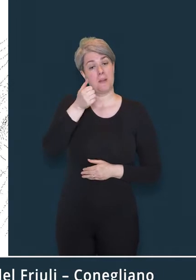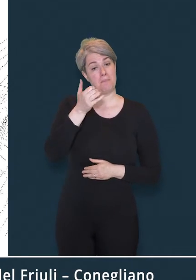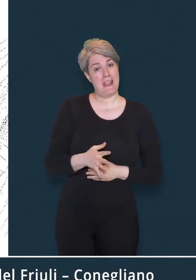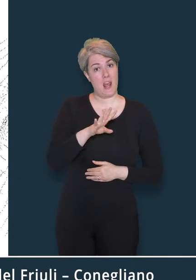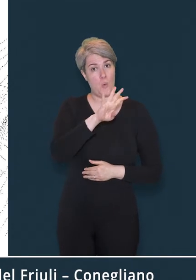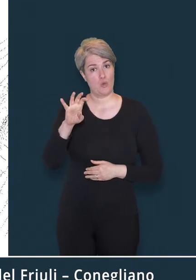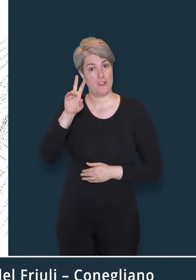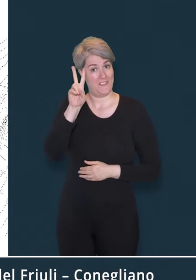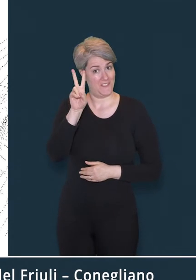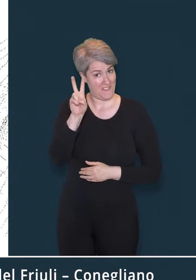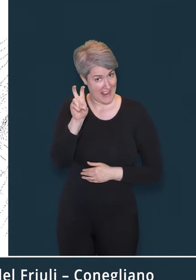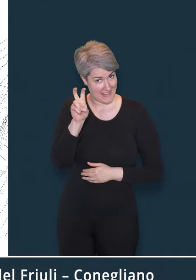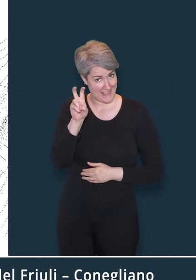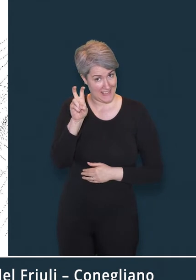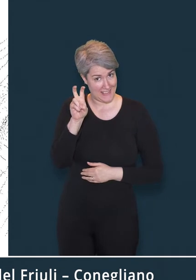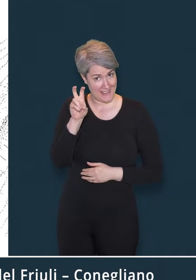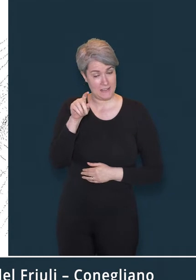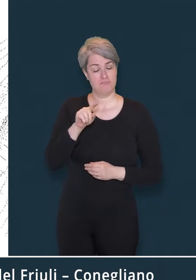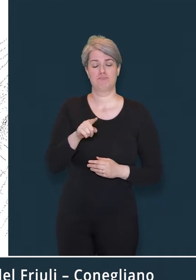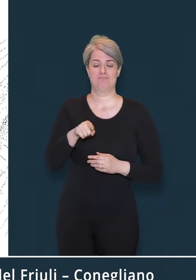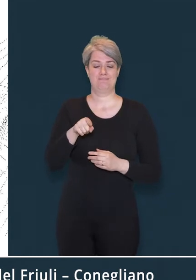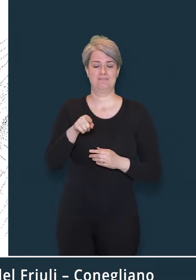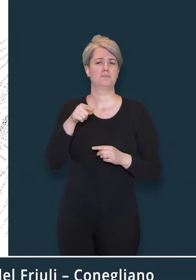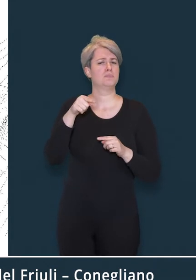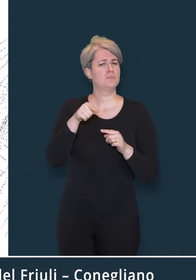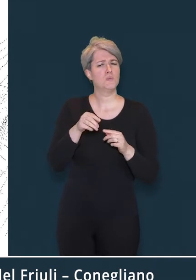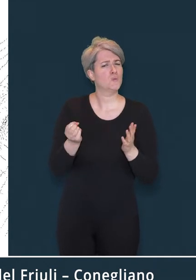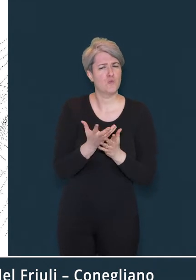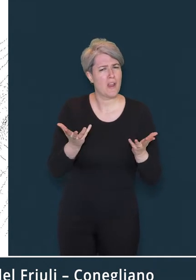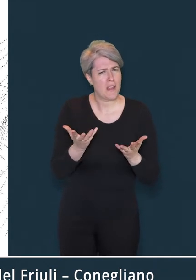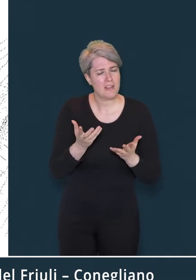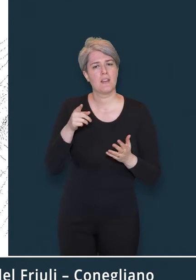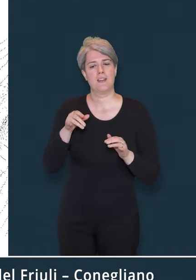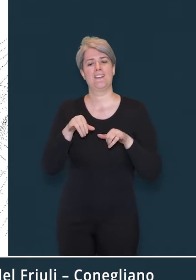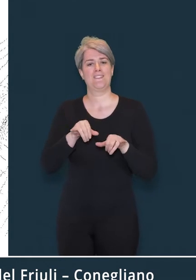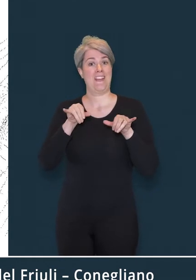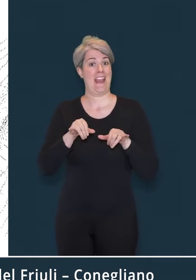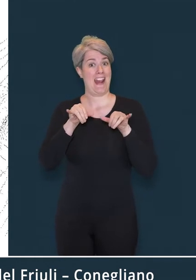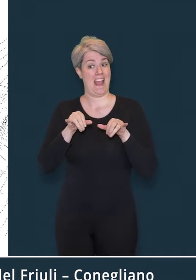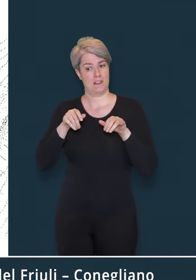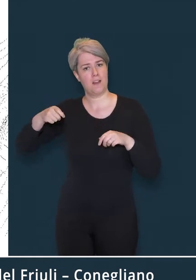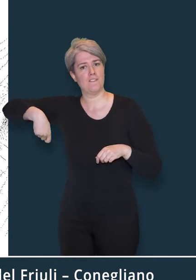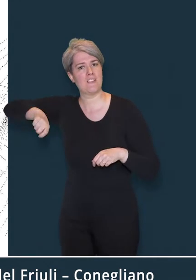Dal 1420, anno della conquista veneziana del Friuli,